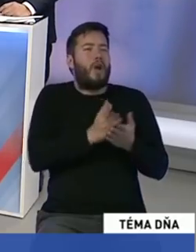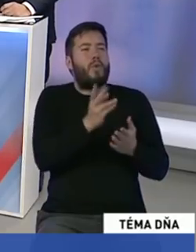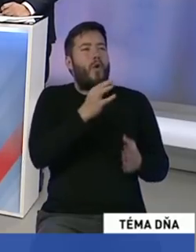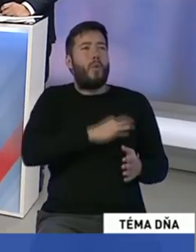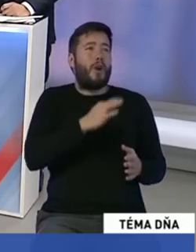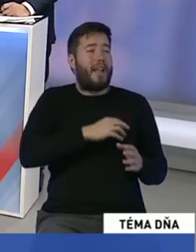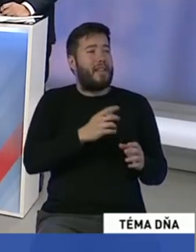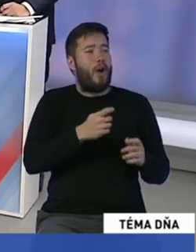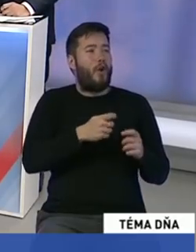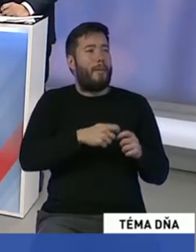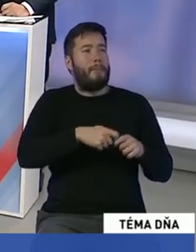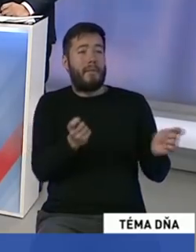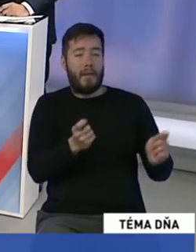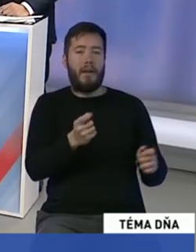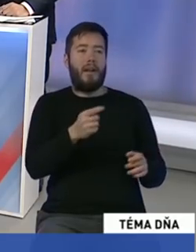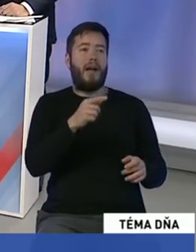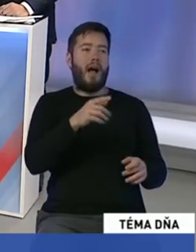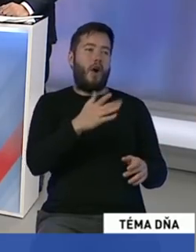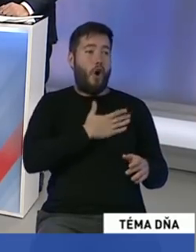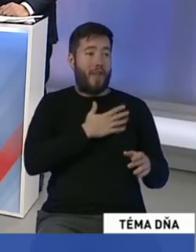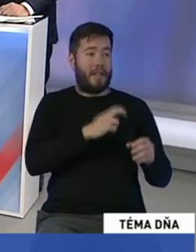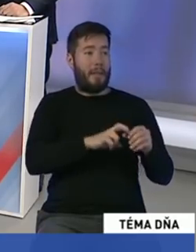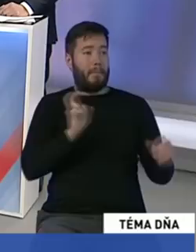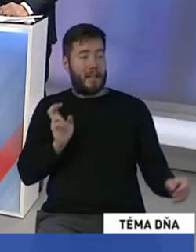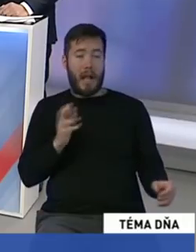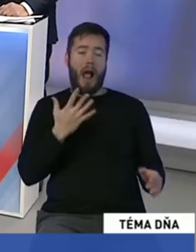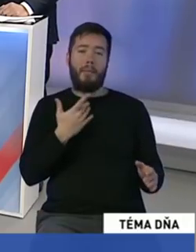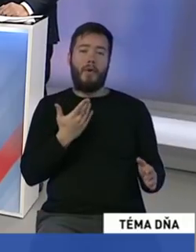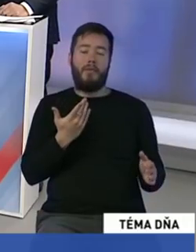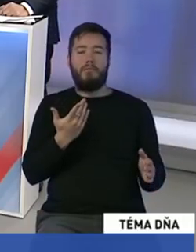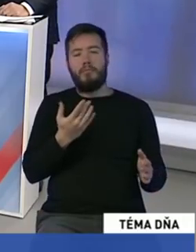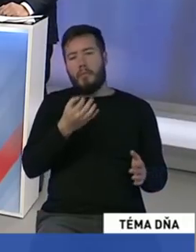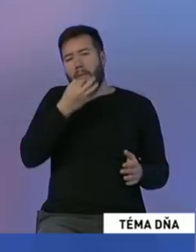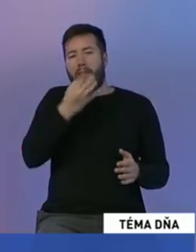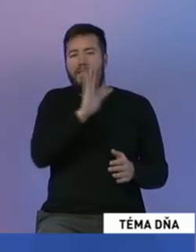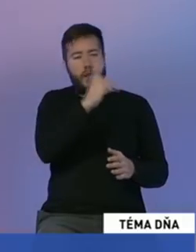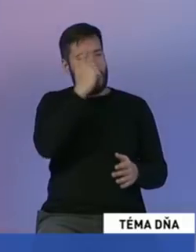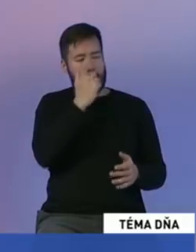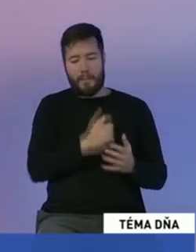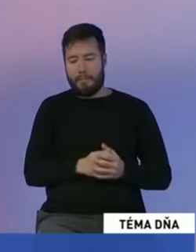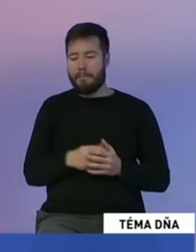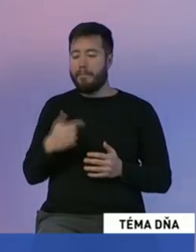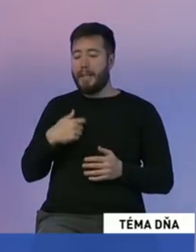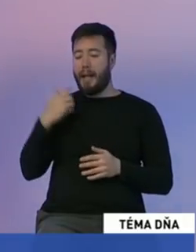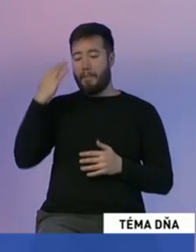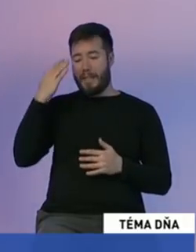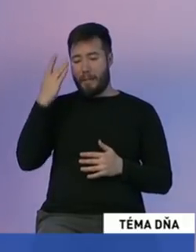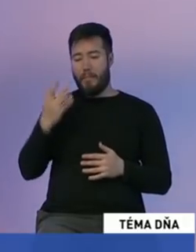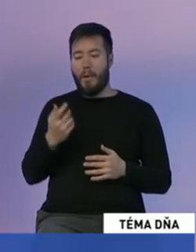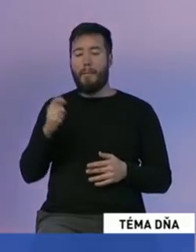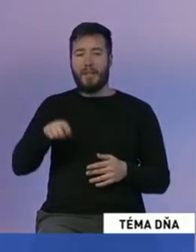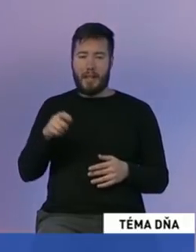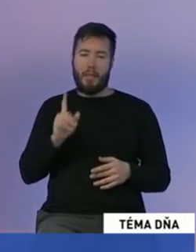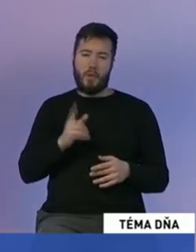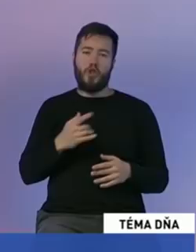za ktoré by ste teda nešli a teda vzdali by ste sa toho mandátu? Myslím že ten poslanec by si mal tú svoju funkciu zastávať hlavne čestne,